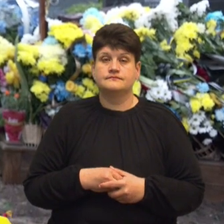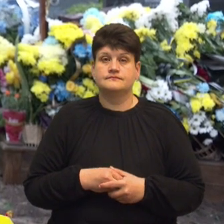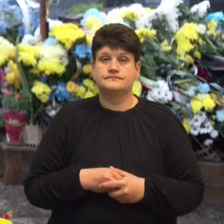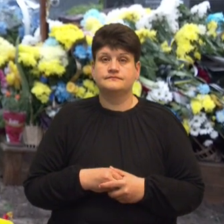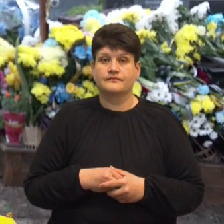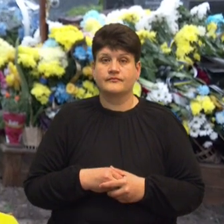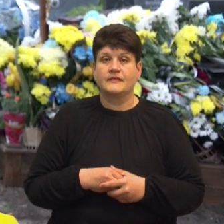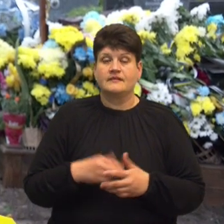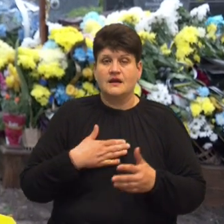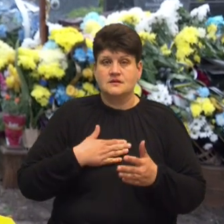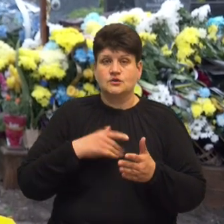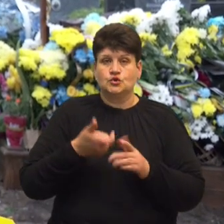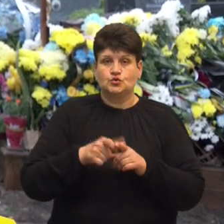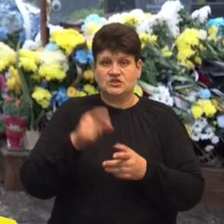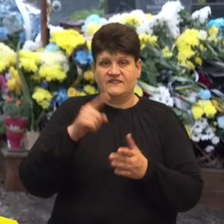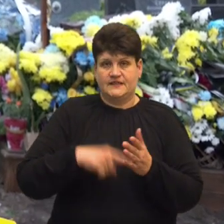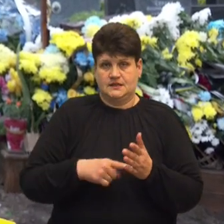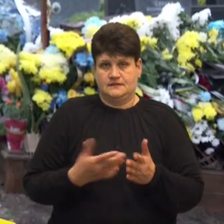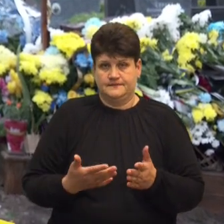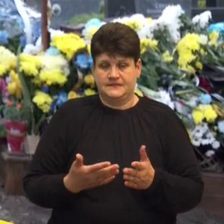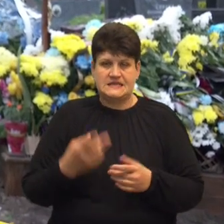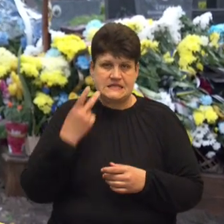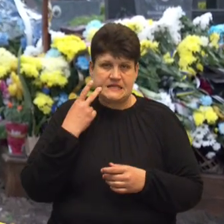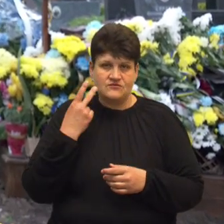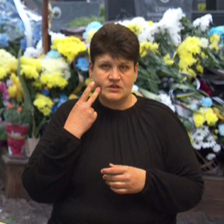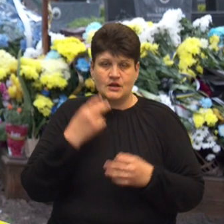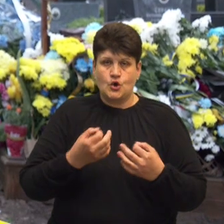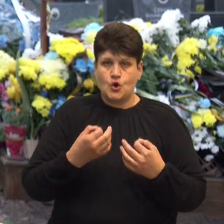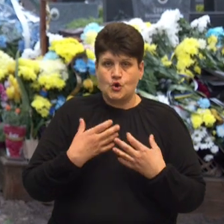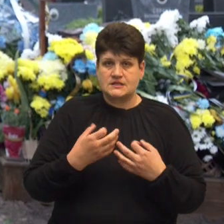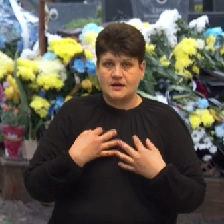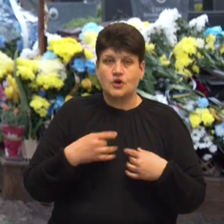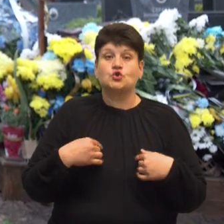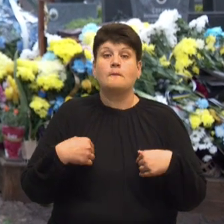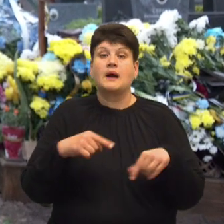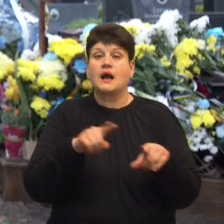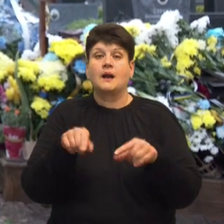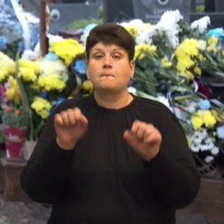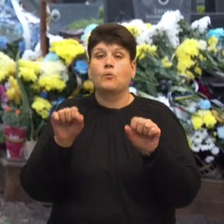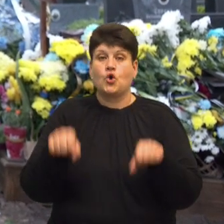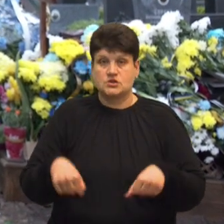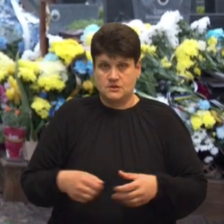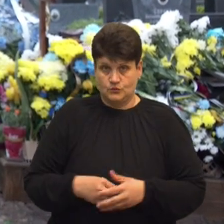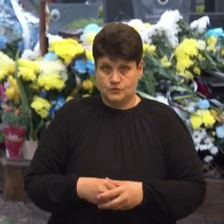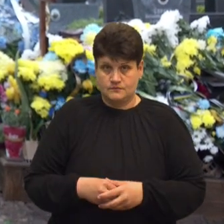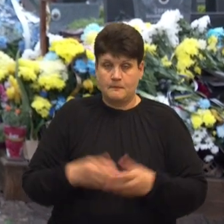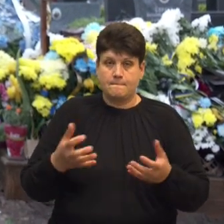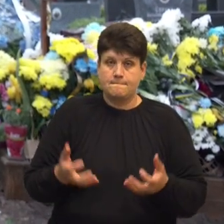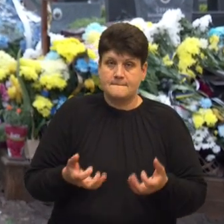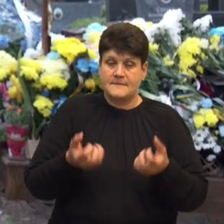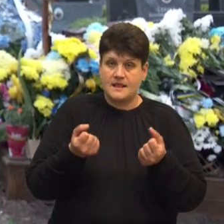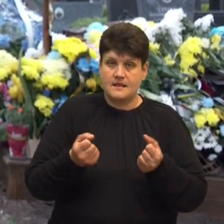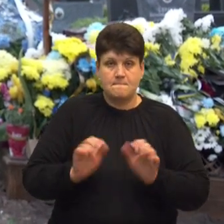Він завжди розказував, що ми можемо. Підтримував,